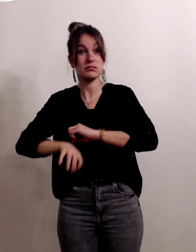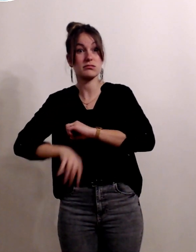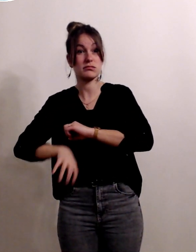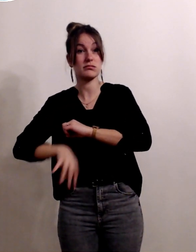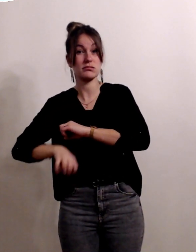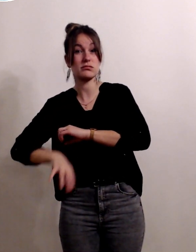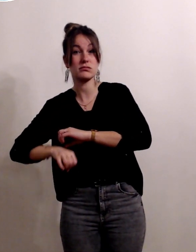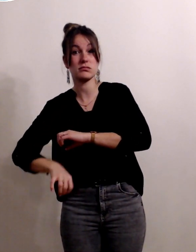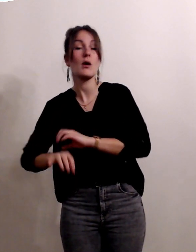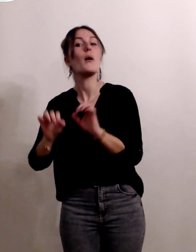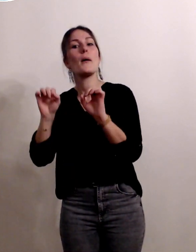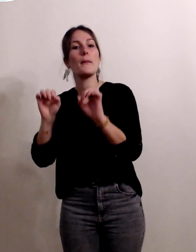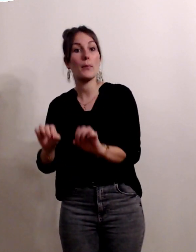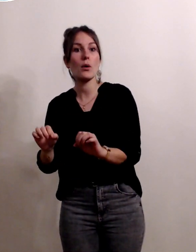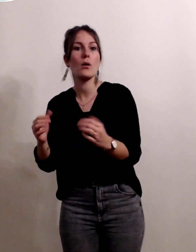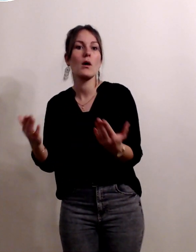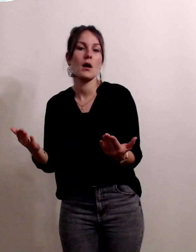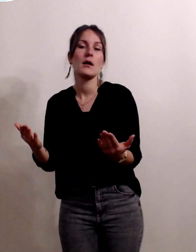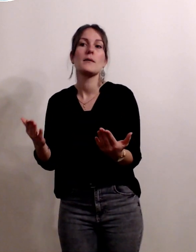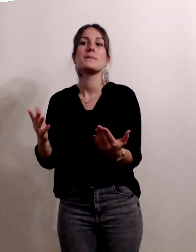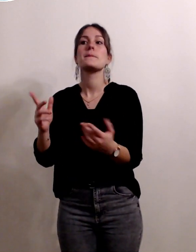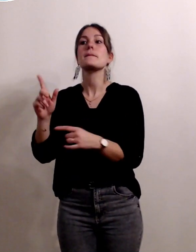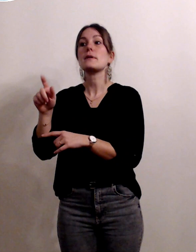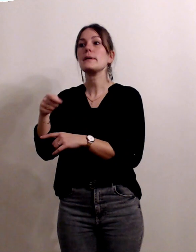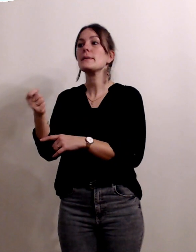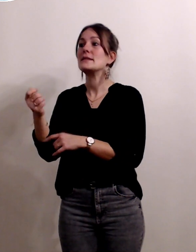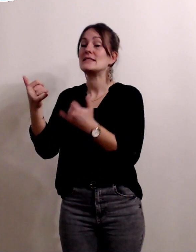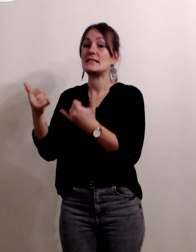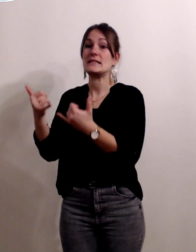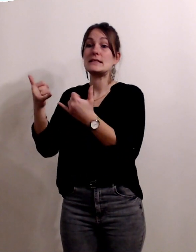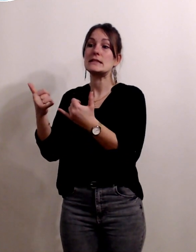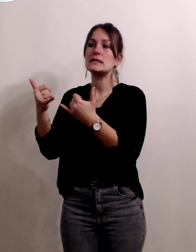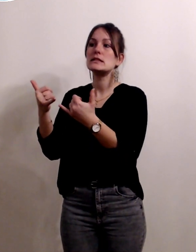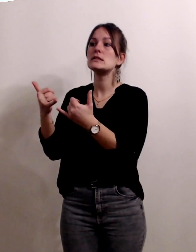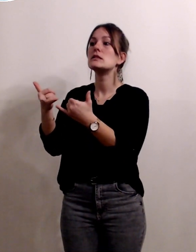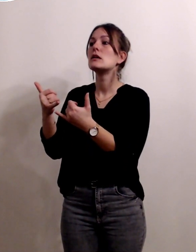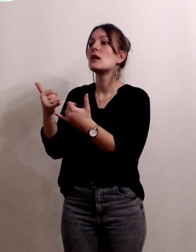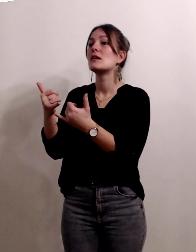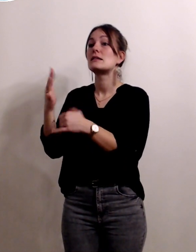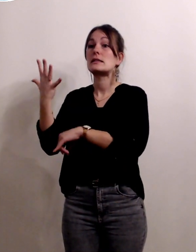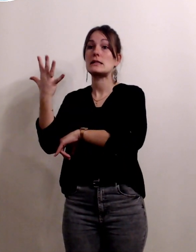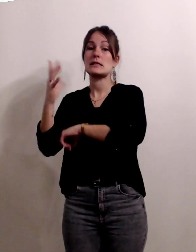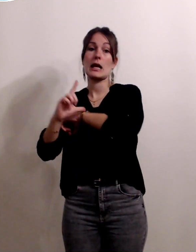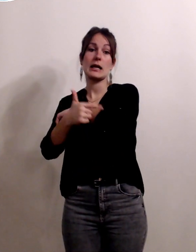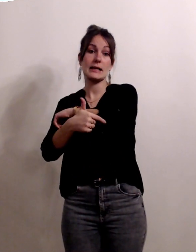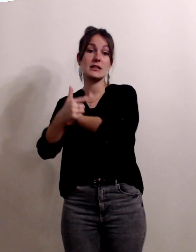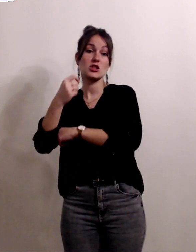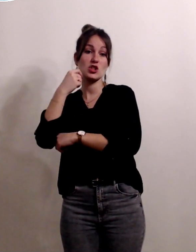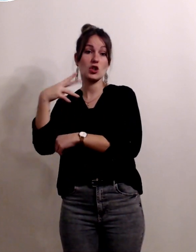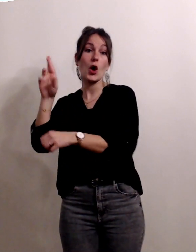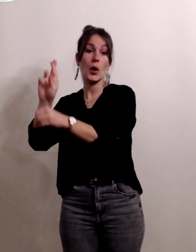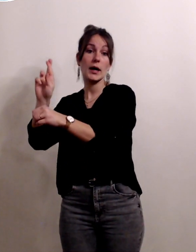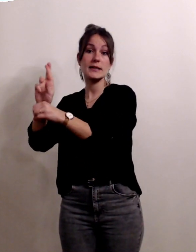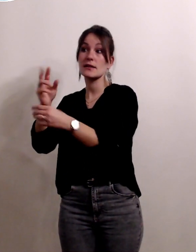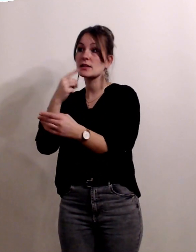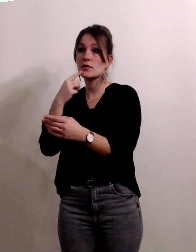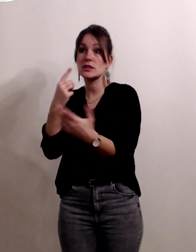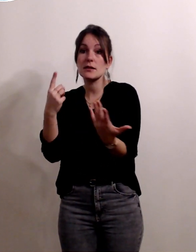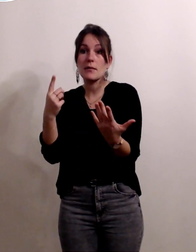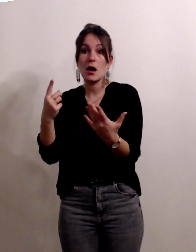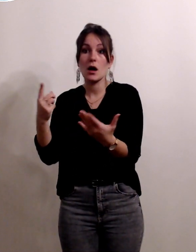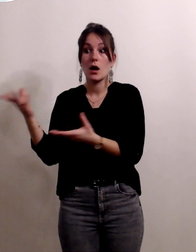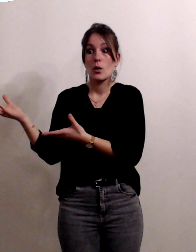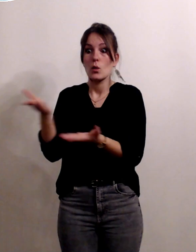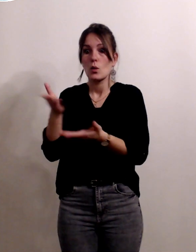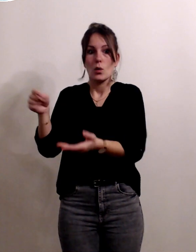qui est avec la réserve en sang qu'on a dans notre organisme de 5 litres vous voyez qu'en 5 minutes ça nécessite une